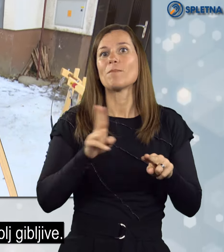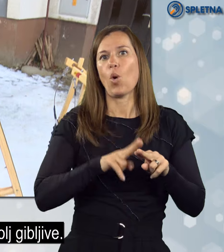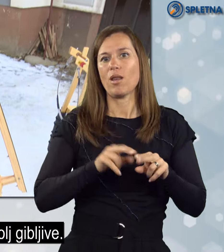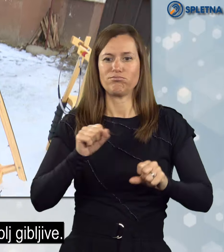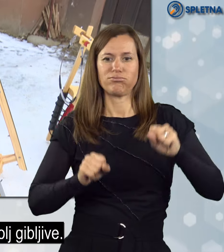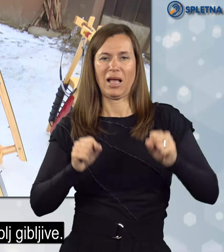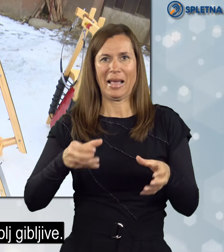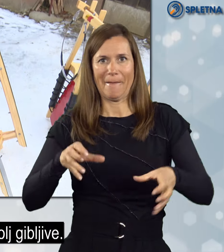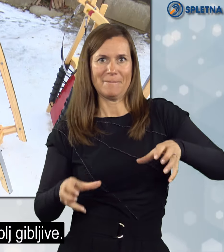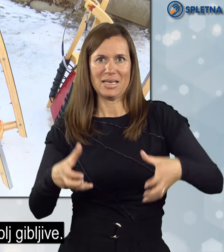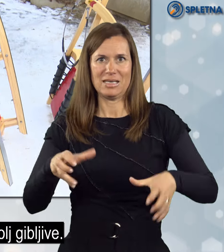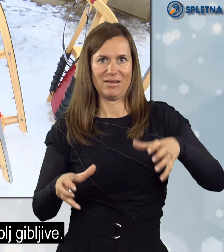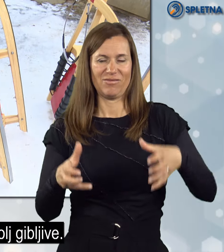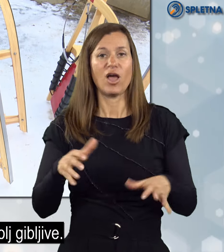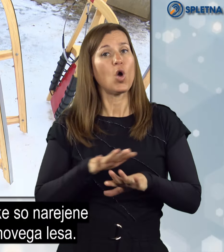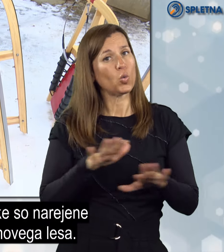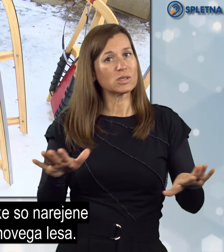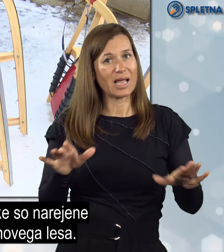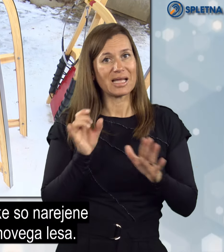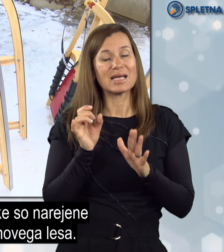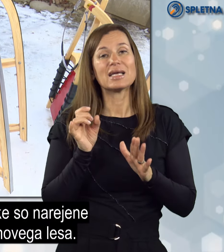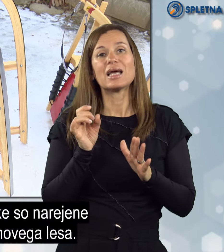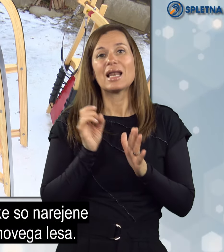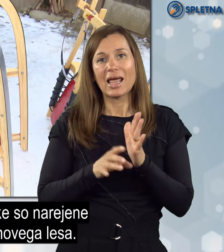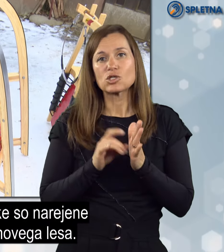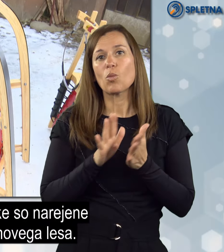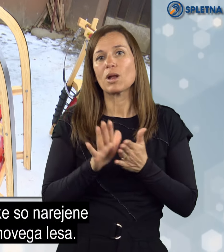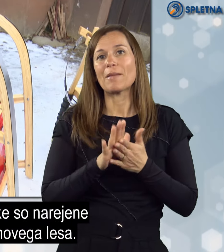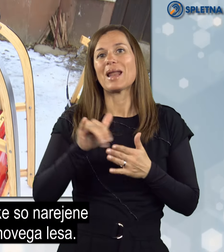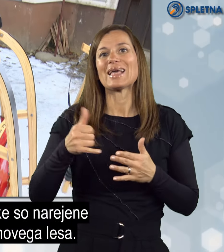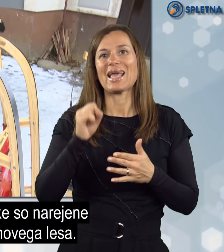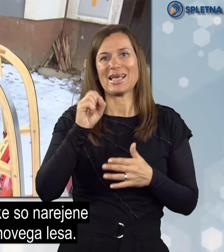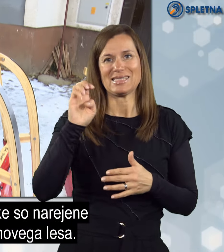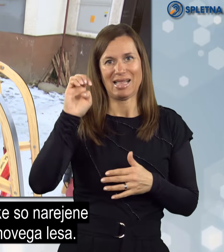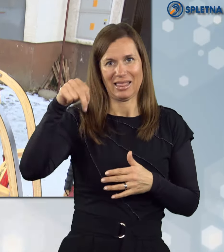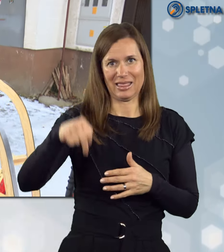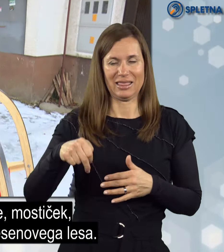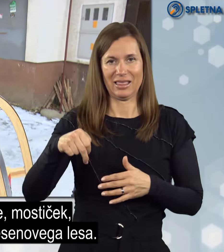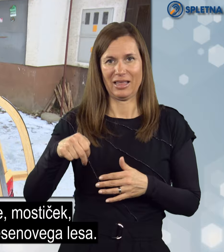da so bolj gibljive. Vse sanke so narejene iz jesenovega lesa.